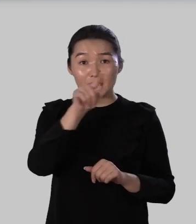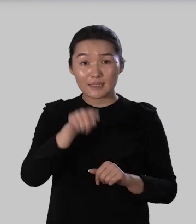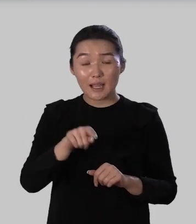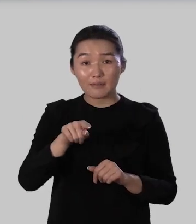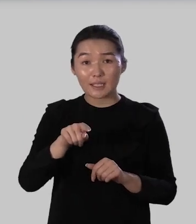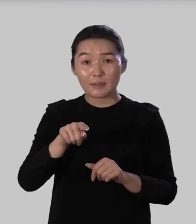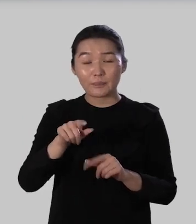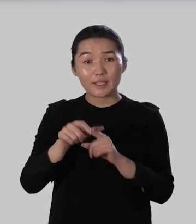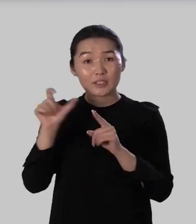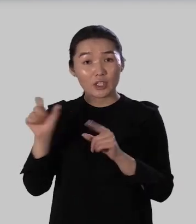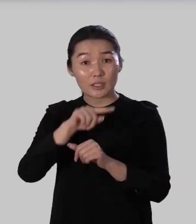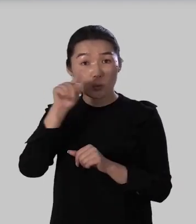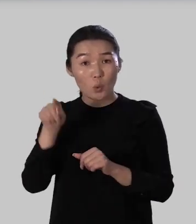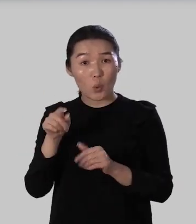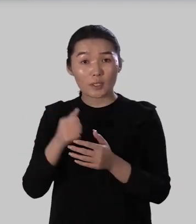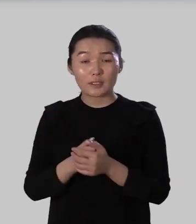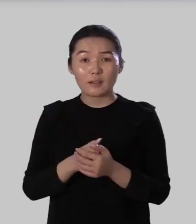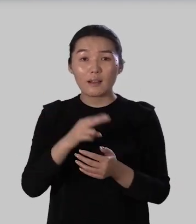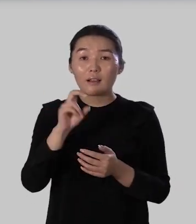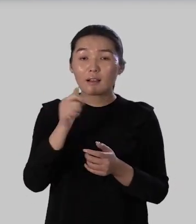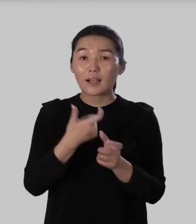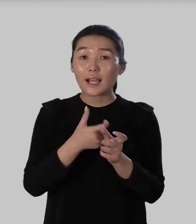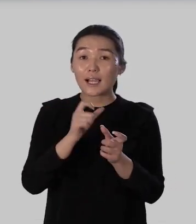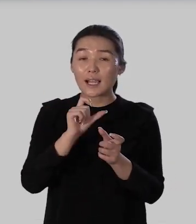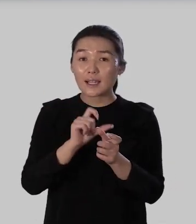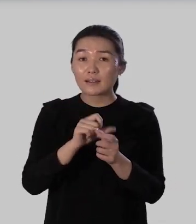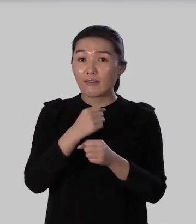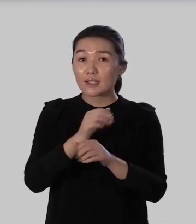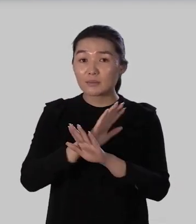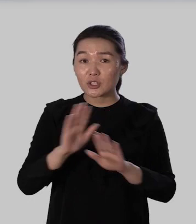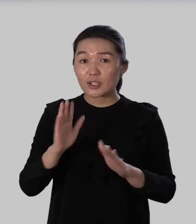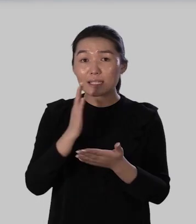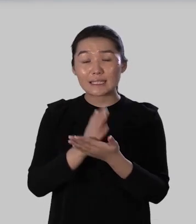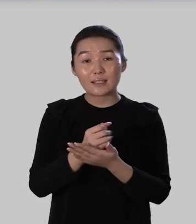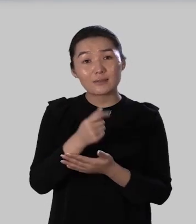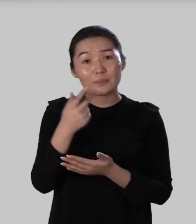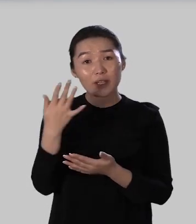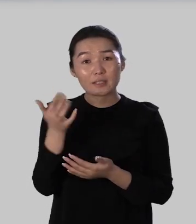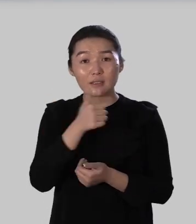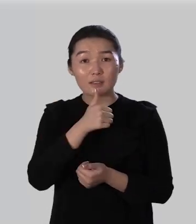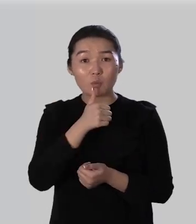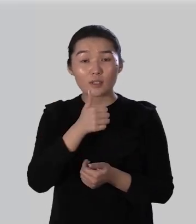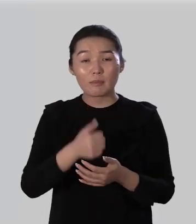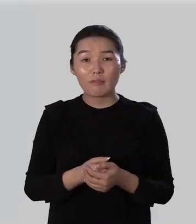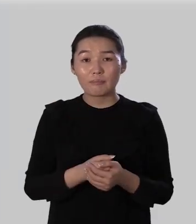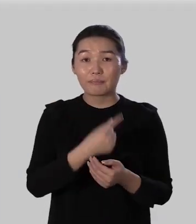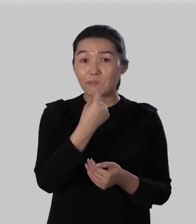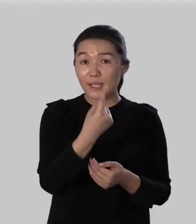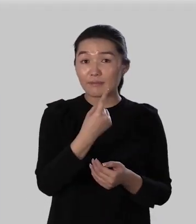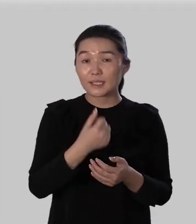с частью корня как этого избежать есть несколько способов